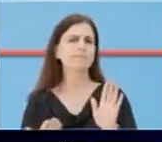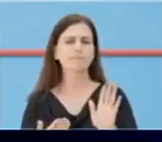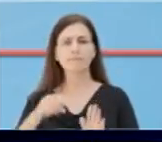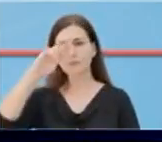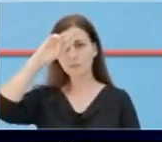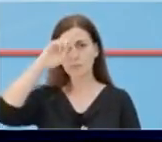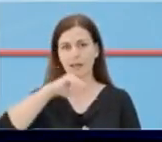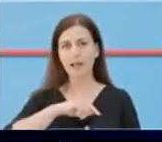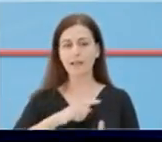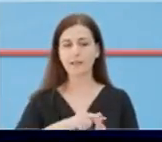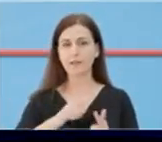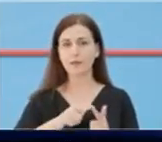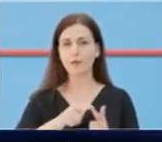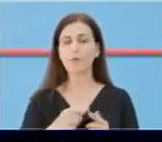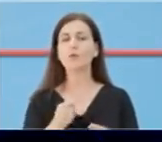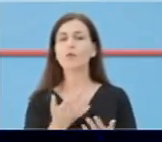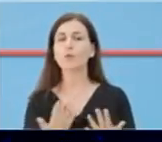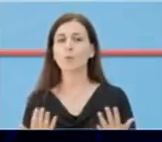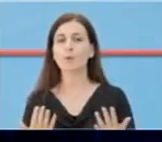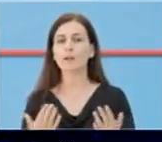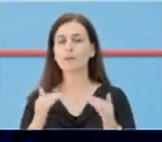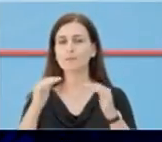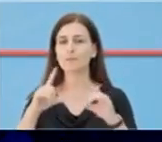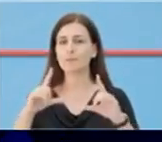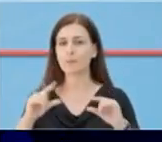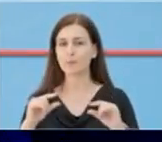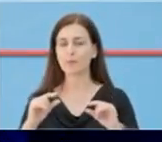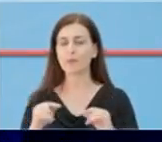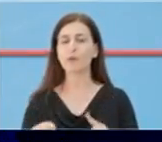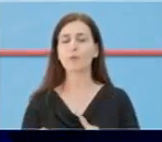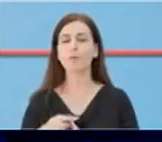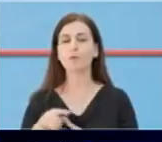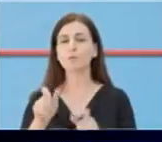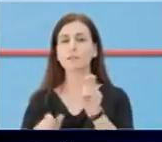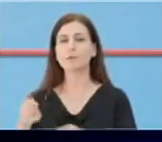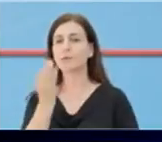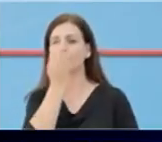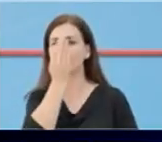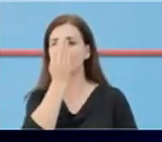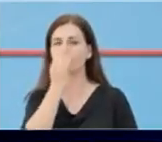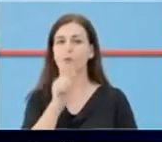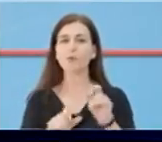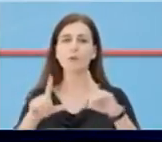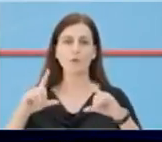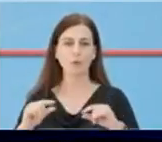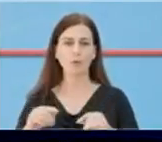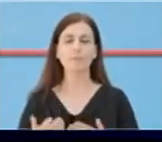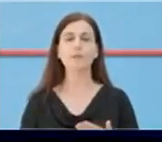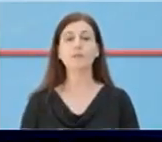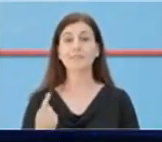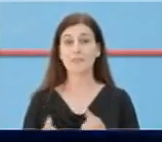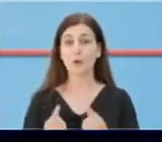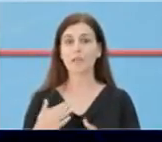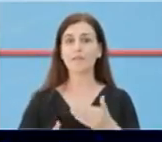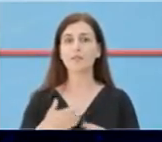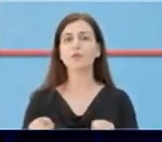numri që ndrushëm i shtrimeve në spital dhe i pacientve të cilët kërkojnë terapi intensive. Që kjo situatë të vazhdoj e tile